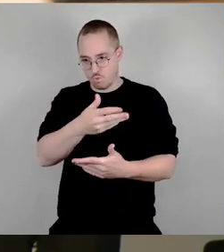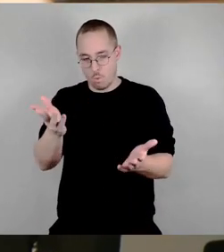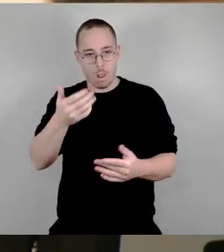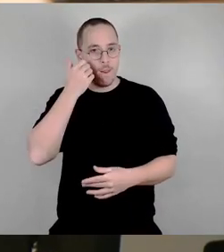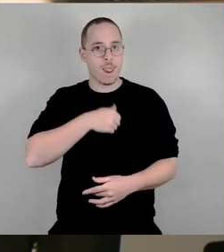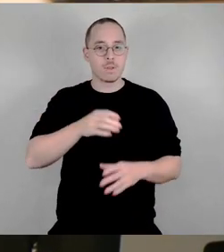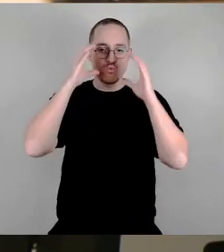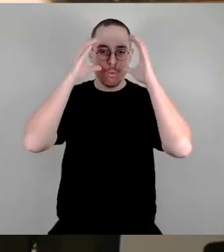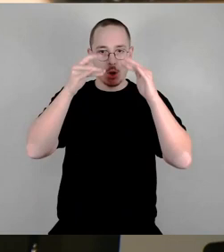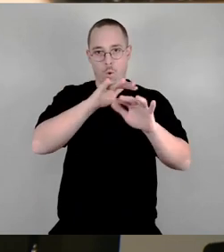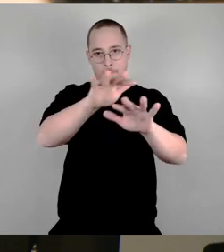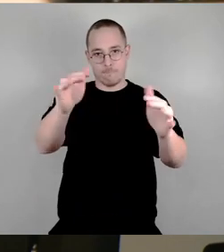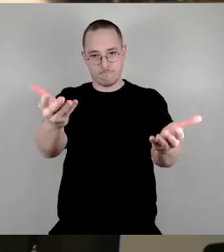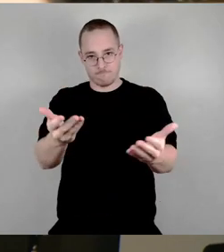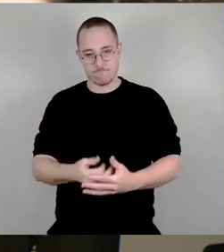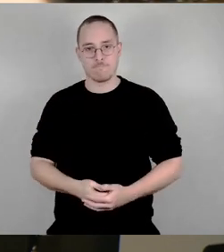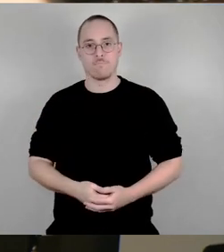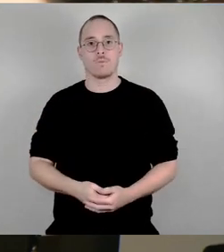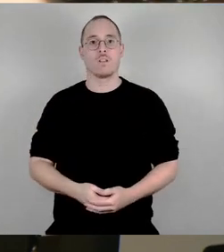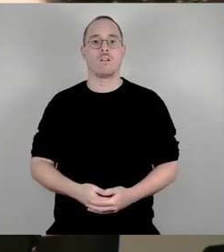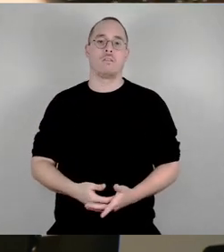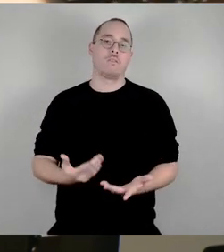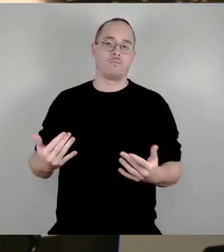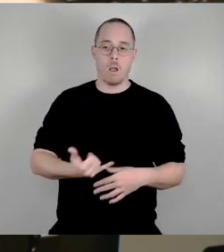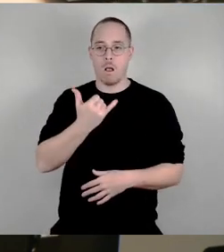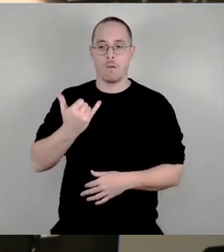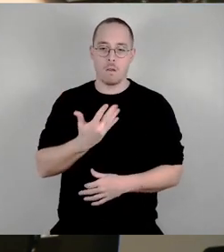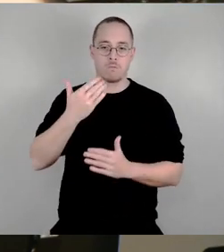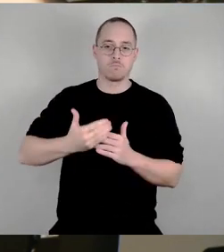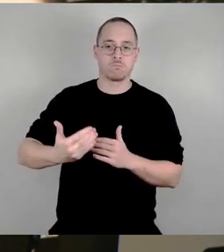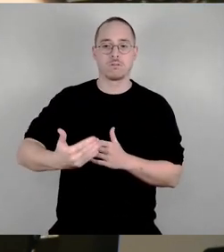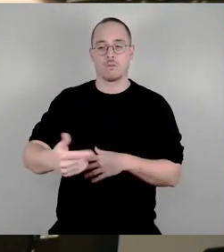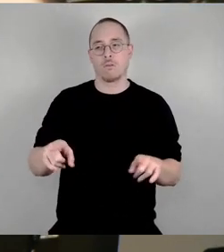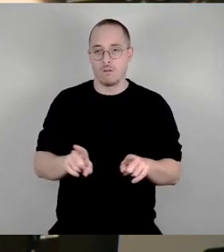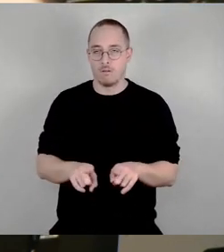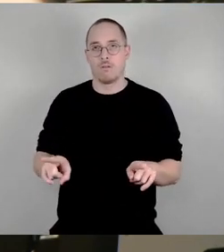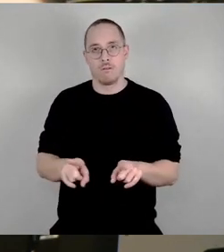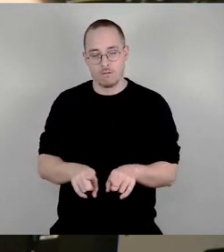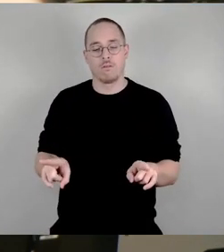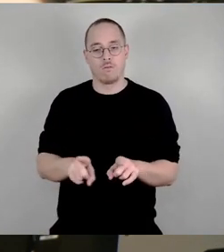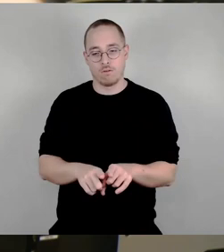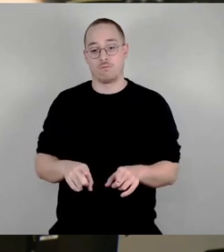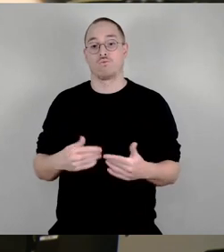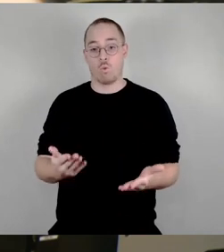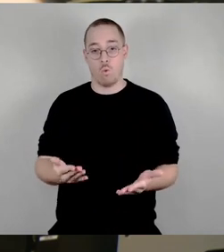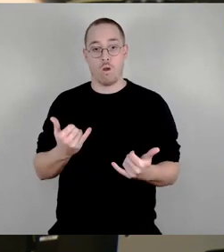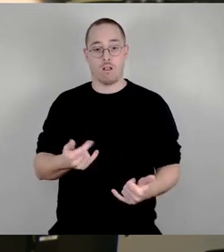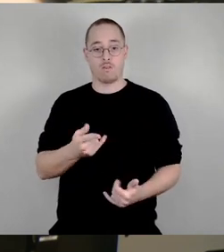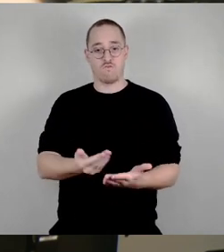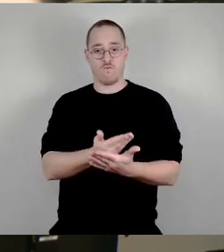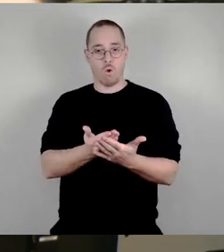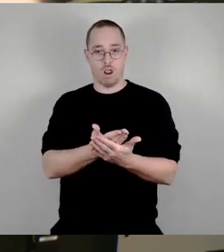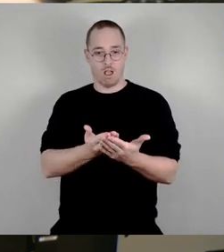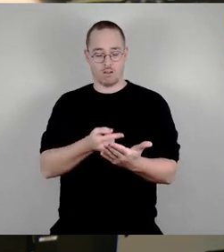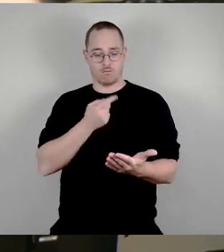Und wenn man das jetzt so beschließend, wie die Vorlage erst mal ist, wird das uns nächstes Jahr wieder ereilen, denke ich. Der letzte